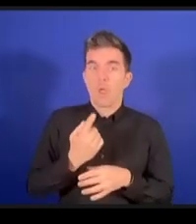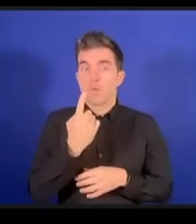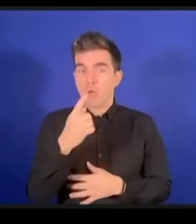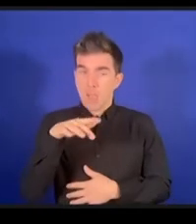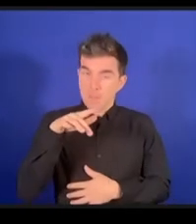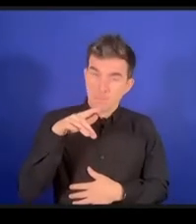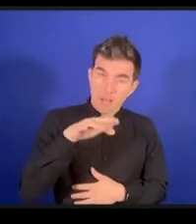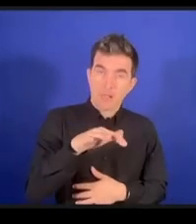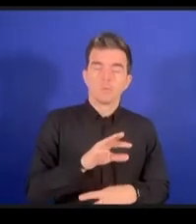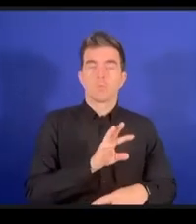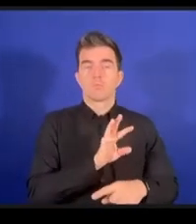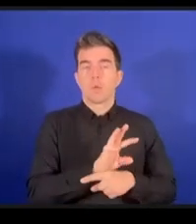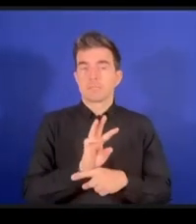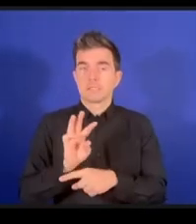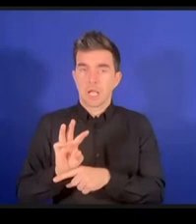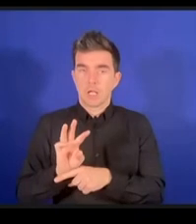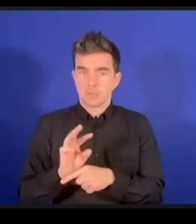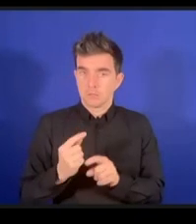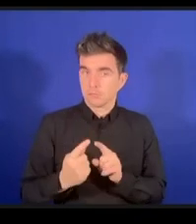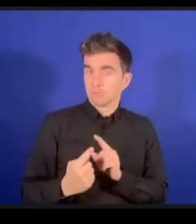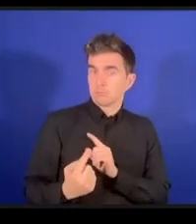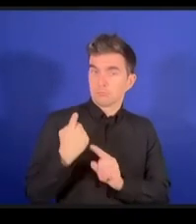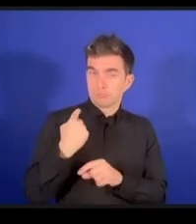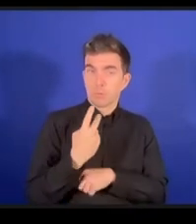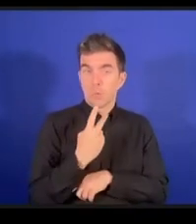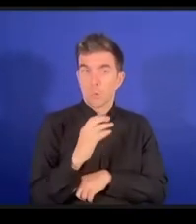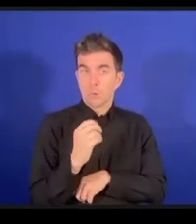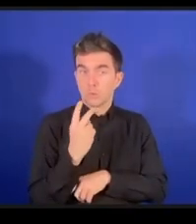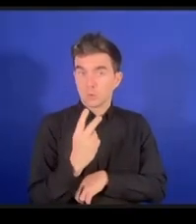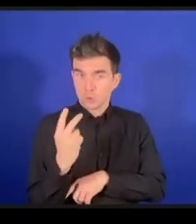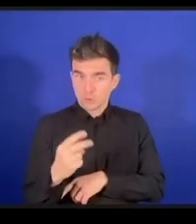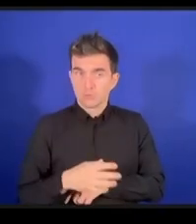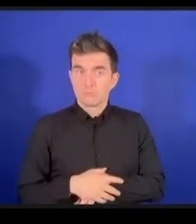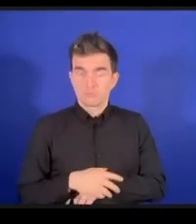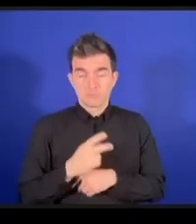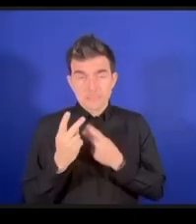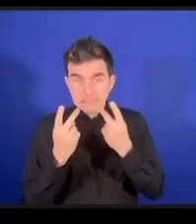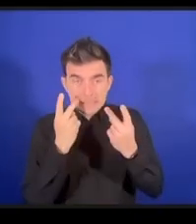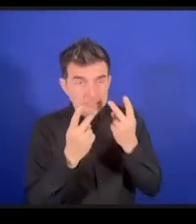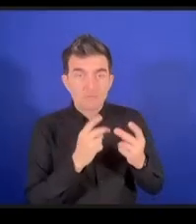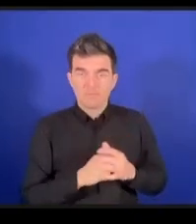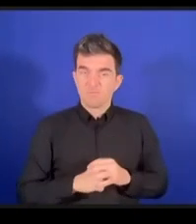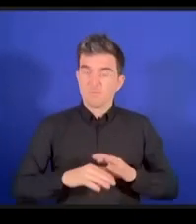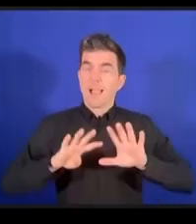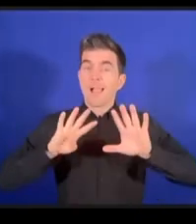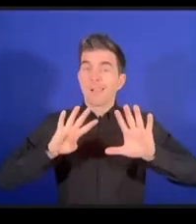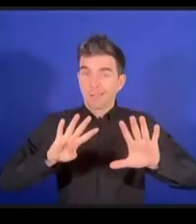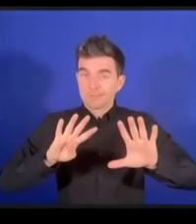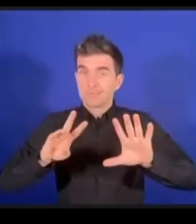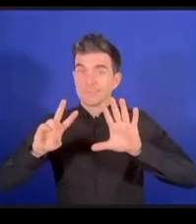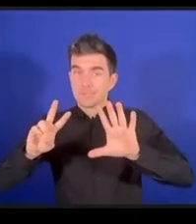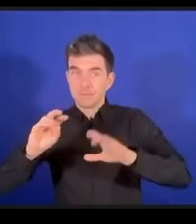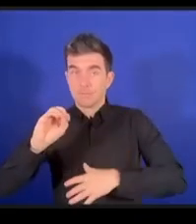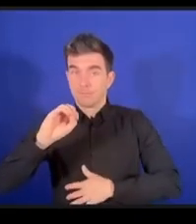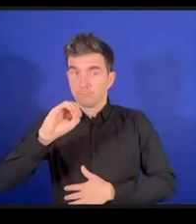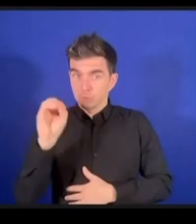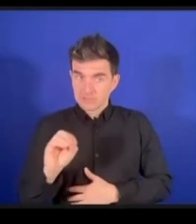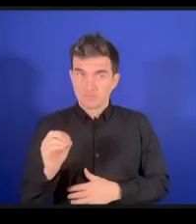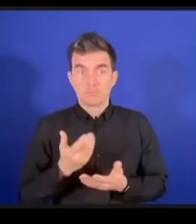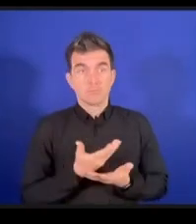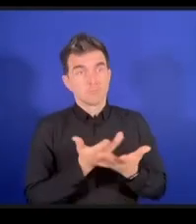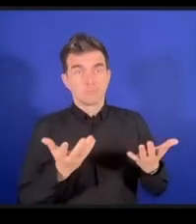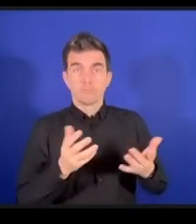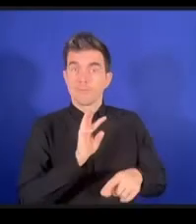ウェブサイトのホームページの97%近くがアクセシビリティ関連の問題があるという結果にな